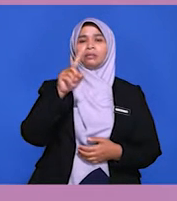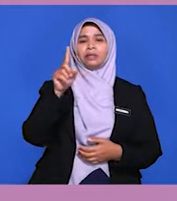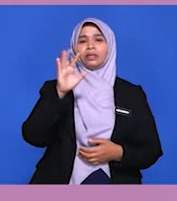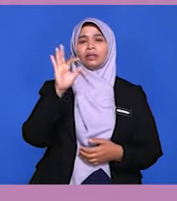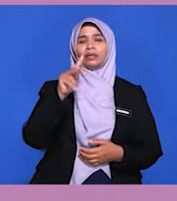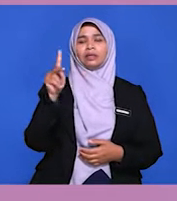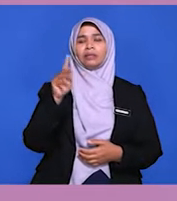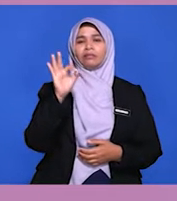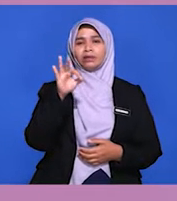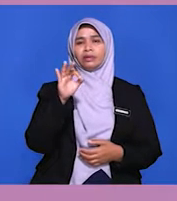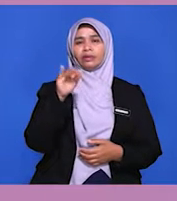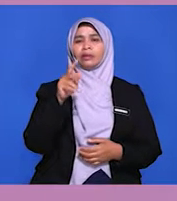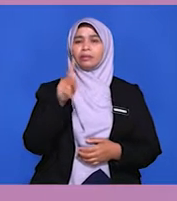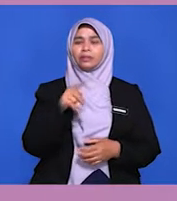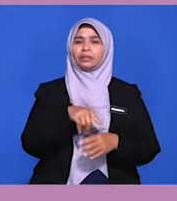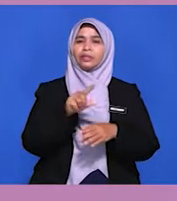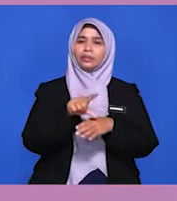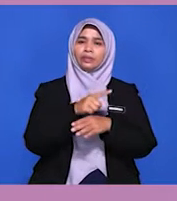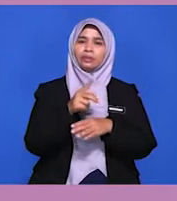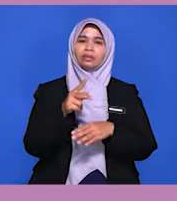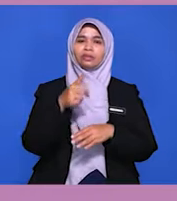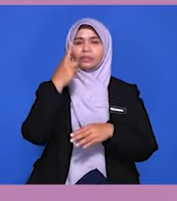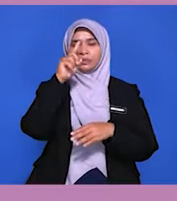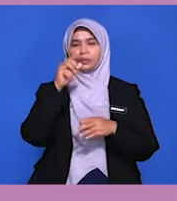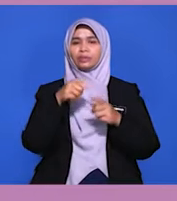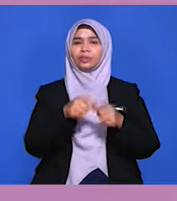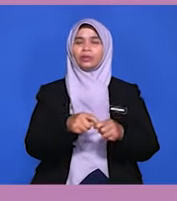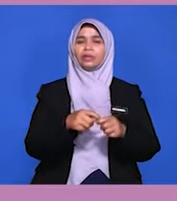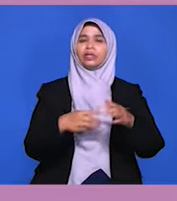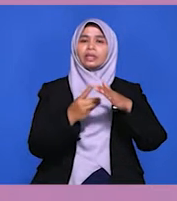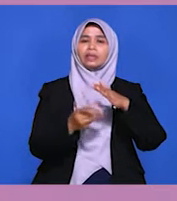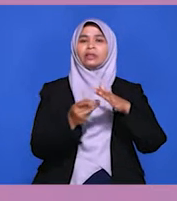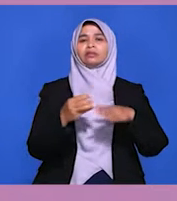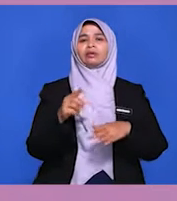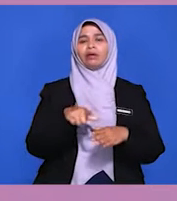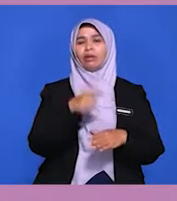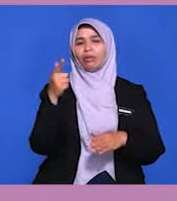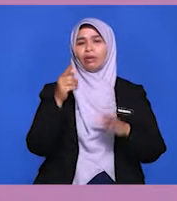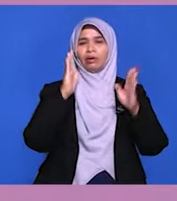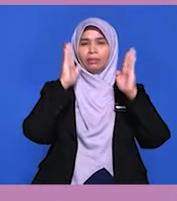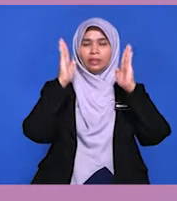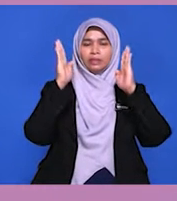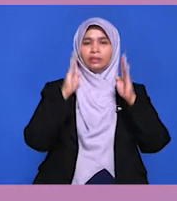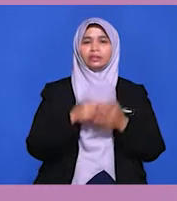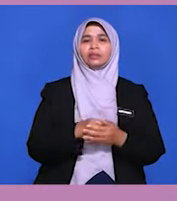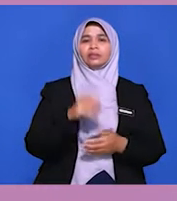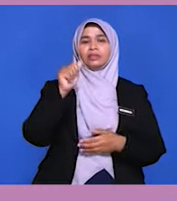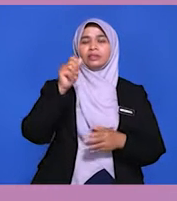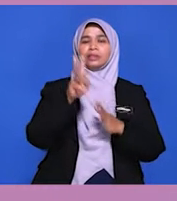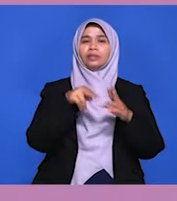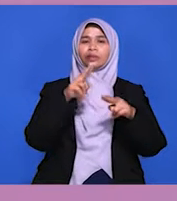Yang manakah faktor yang perlu digunapakai untuk menentukan dasar luar Malaysia? A.